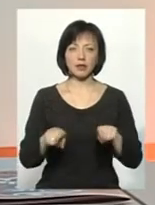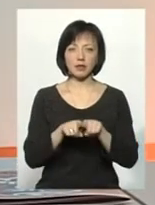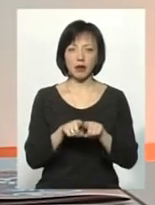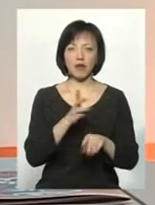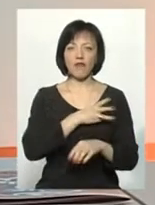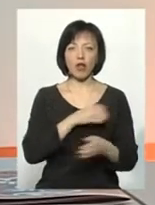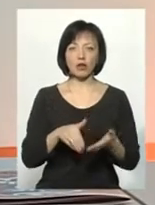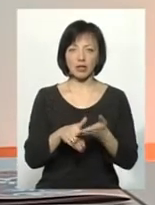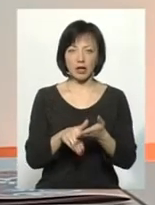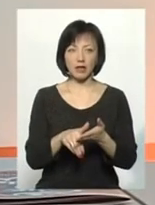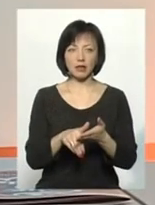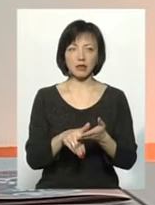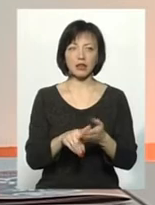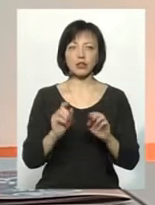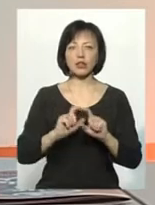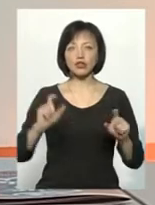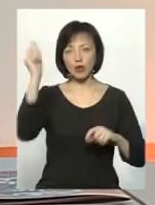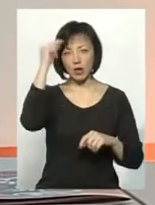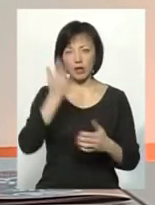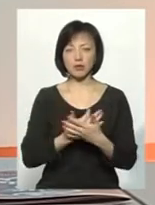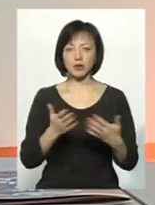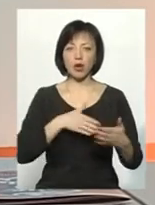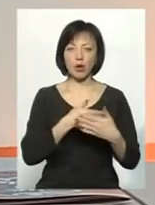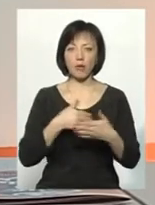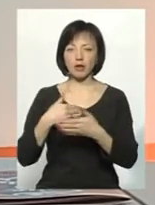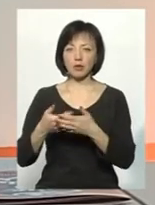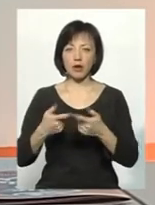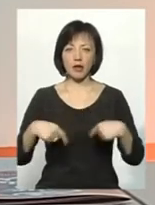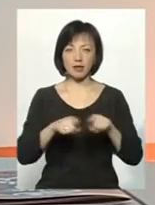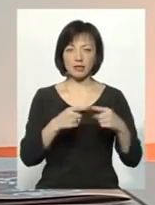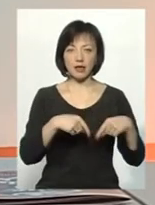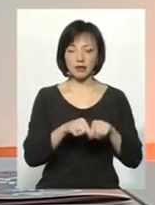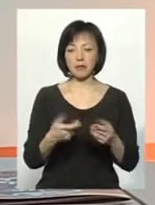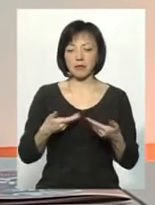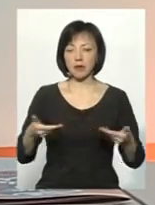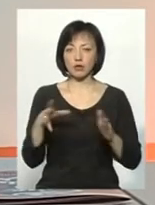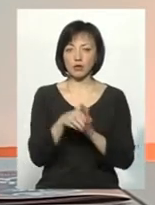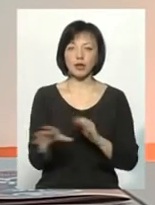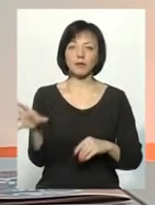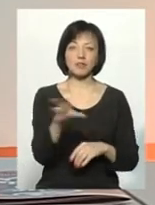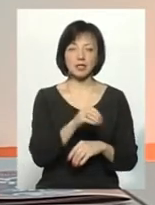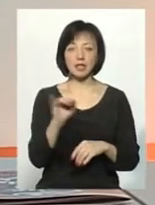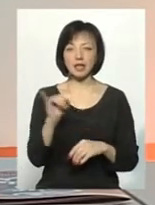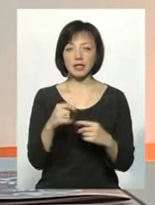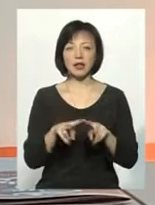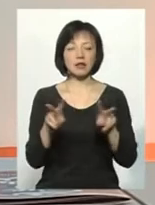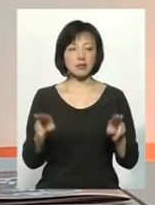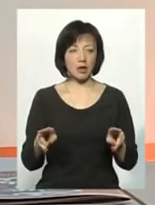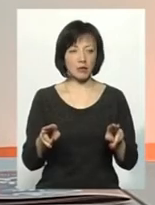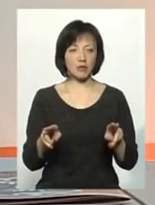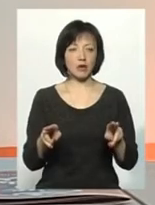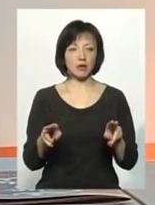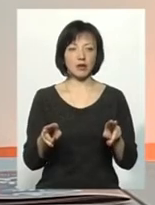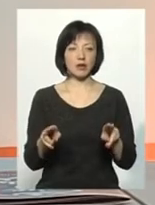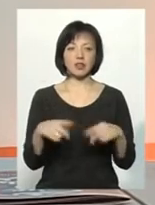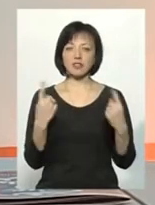волонтери, школярі, різноманітні громадські організації. Тобто ми долучаємо всіх. І так само, звичайні,